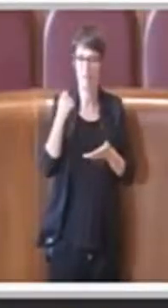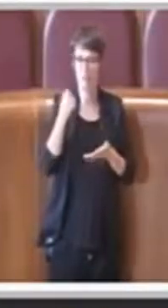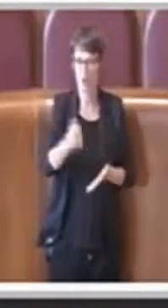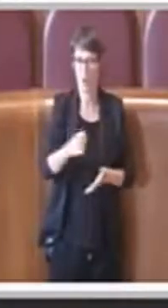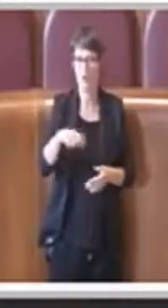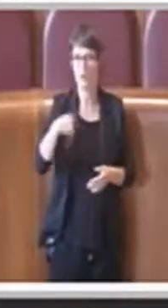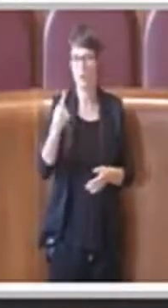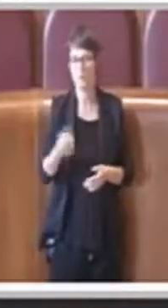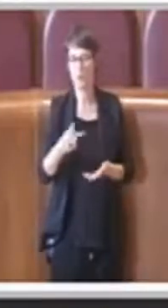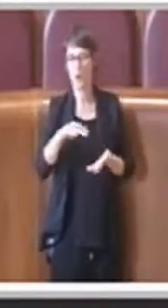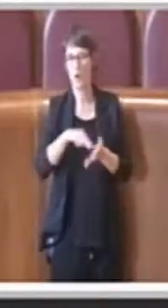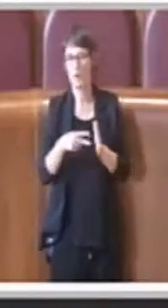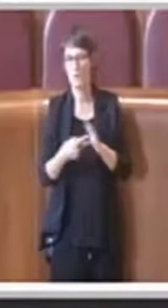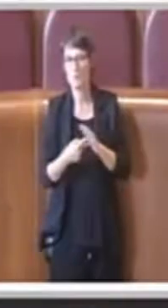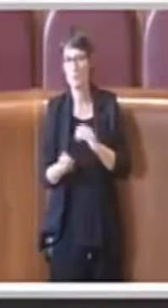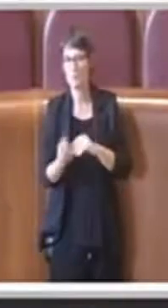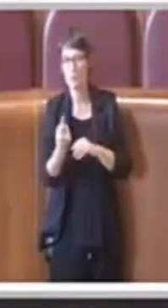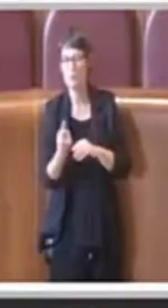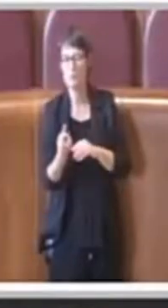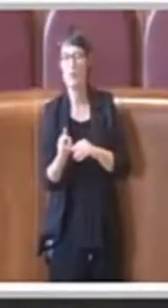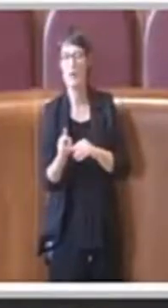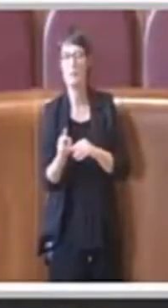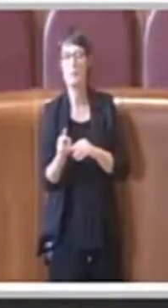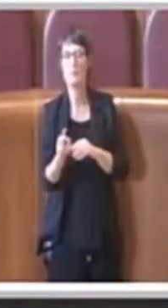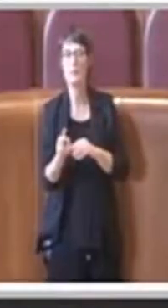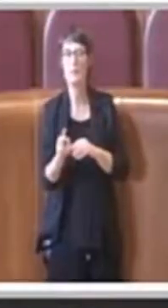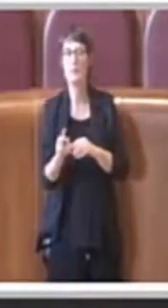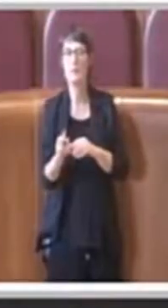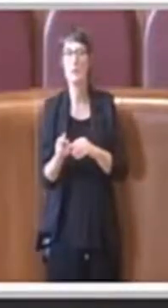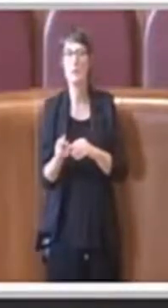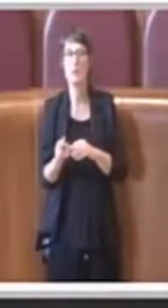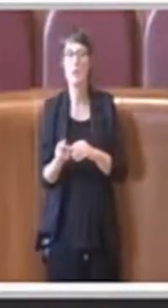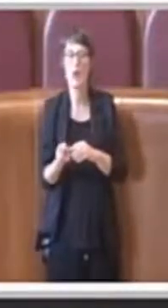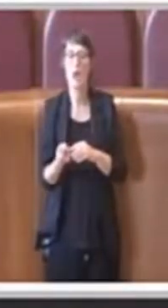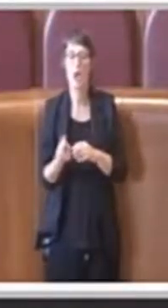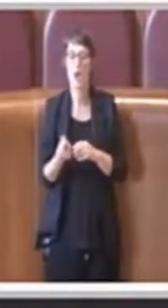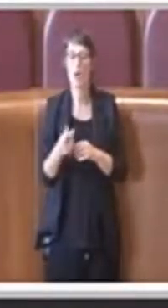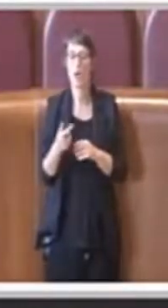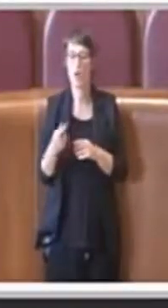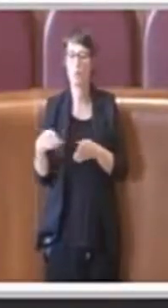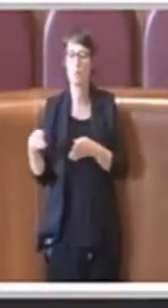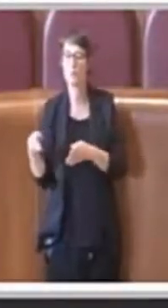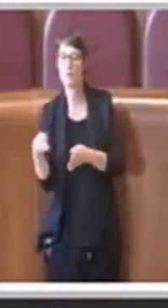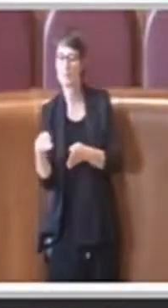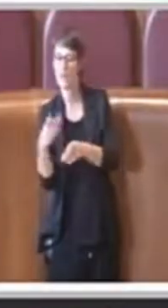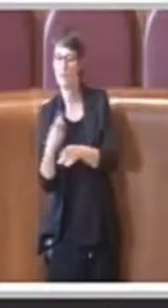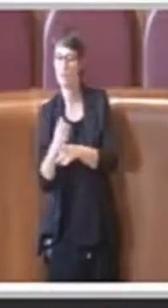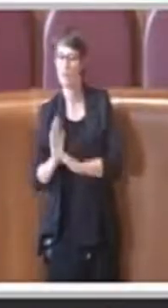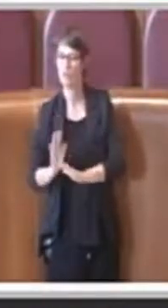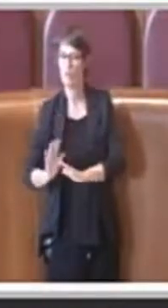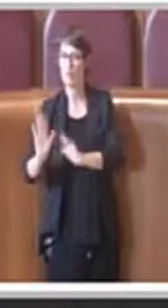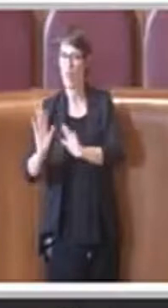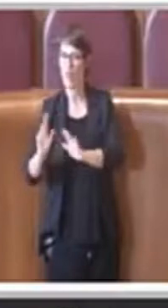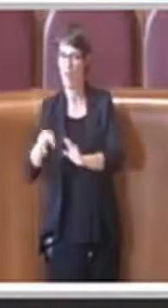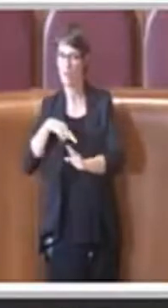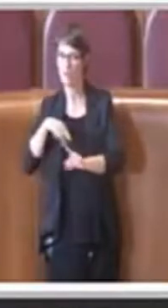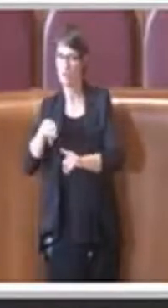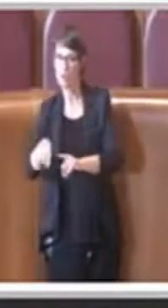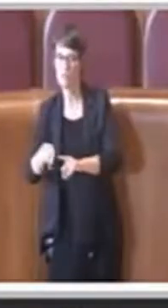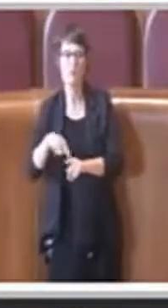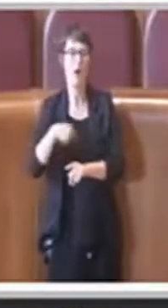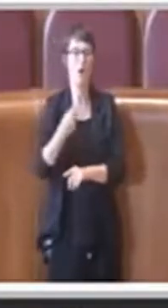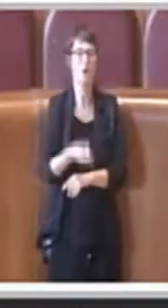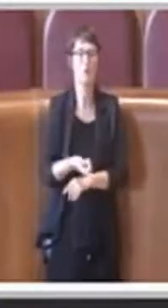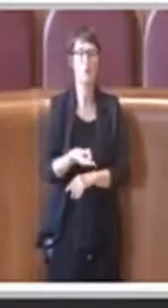problemi su una servitù di passaggio poi ci sono stati problemi con la proprietà, poi ci sono stati un